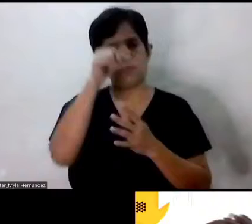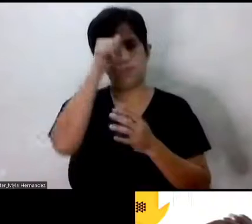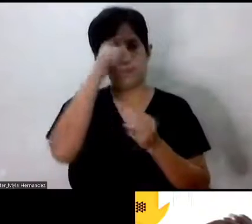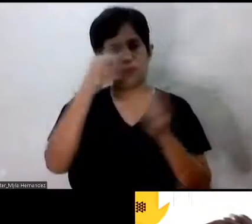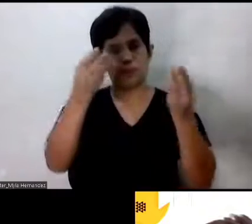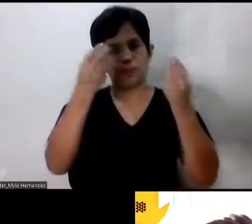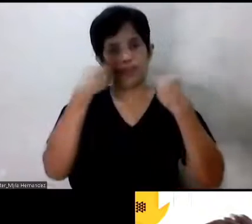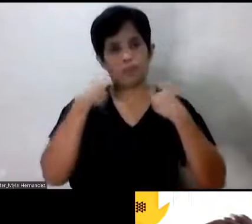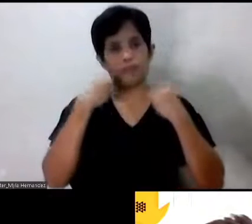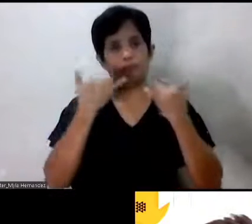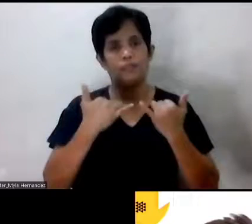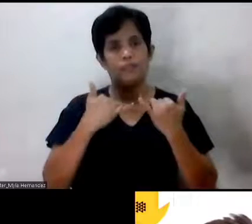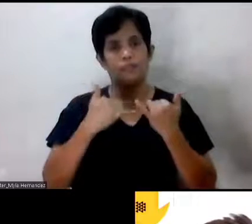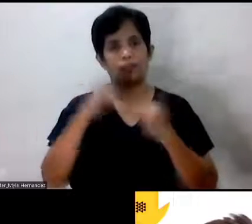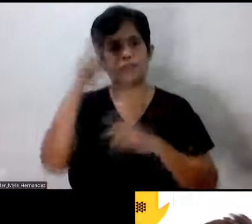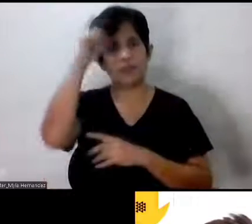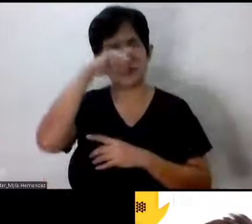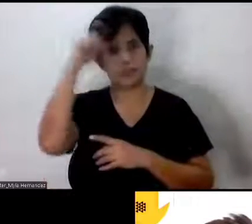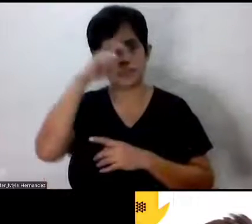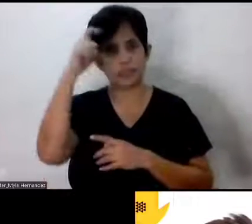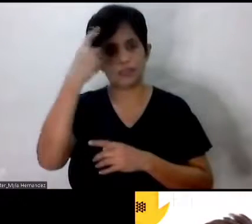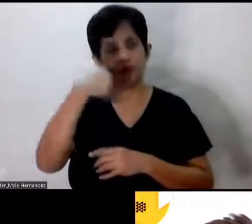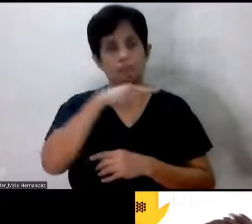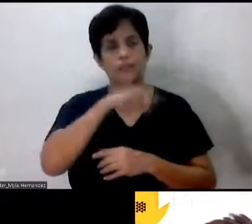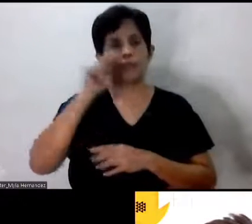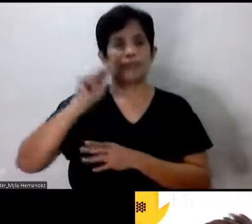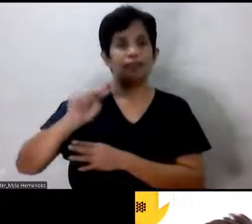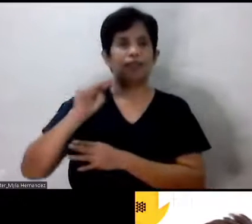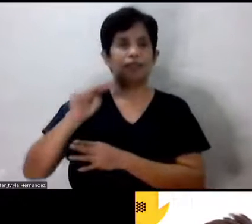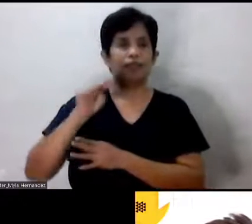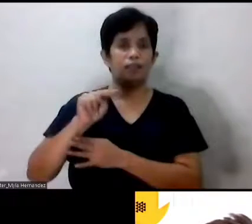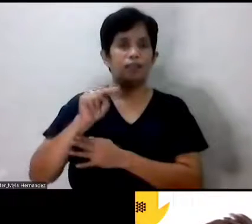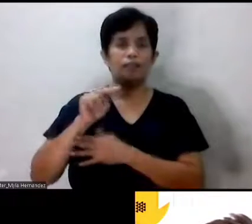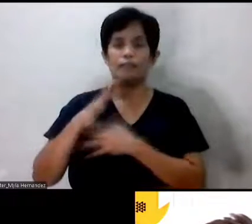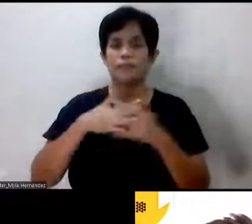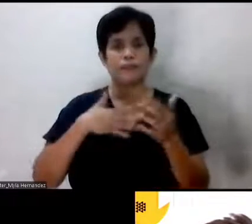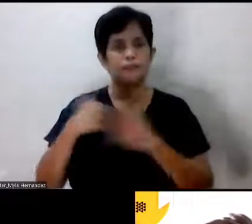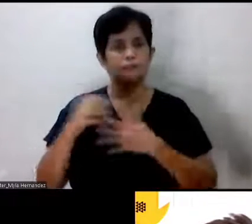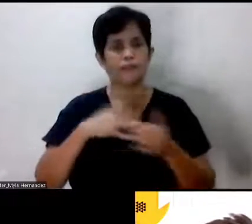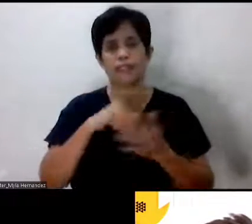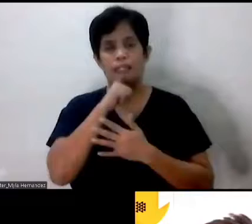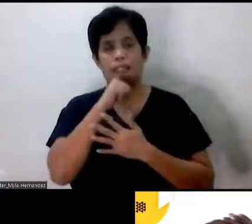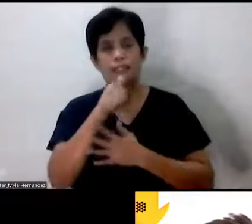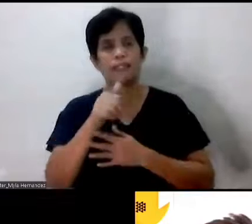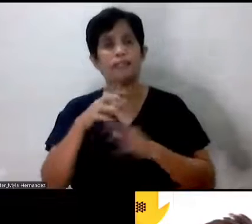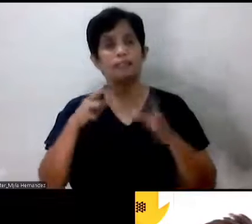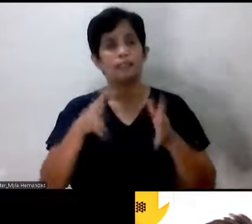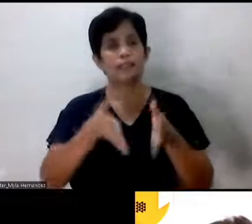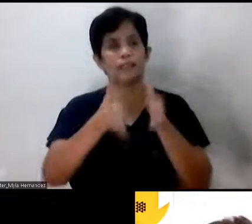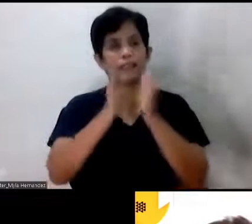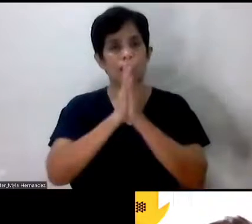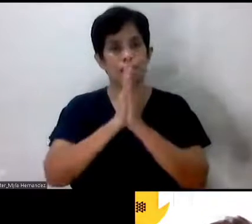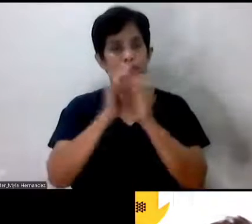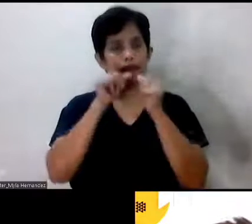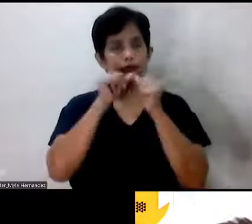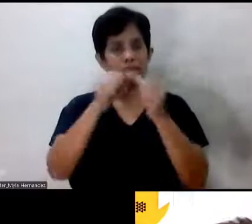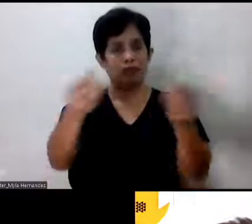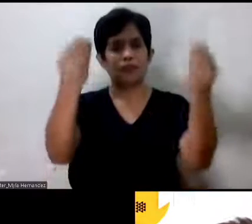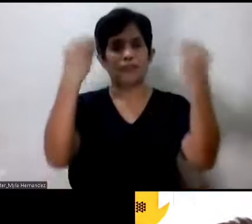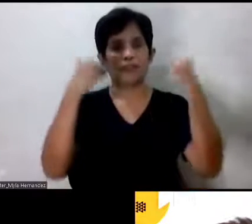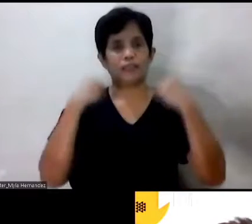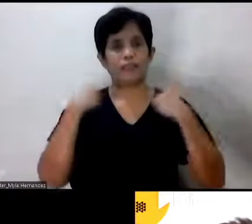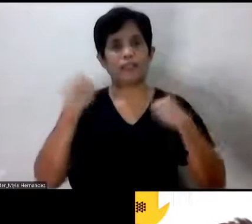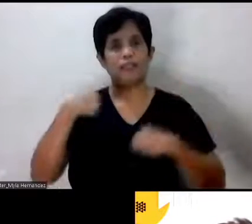karunungan, bibigyan mo po kami ng aming mga pangangailangan, na kahit po namin hindi hinihingi, ay patuloy mo yung ipinagkakaloob sa amin.